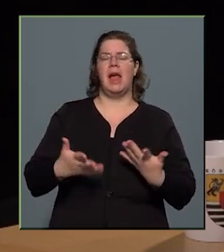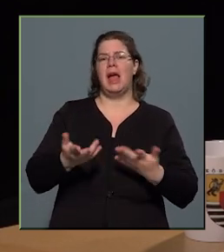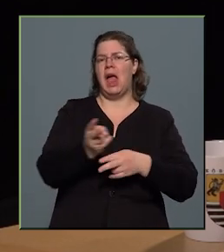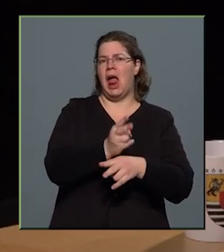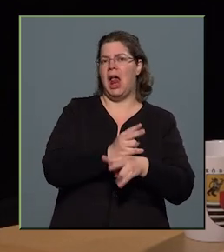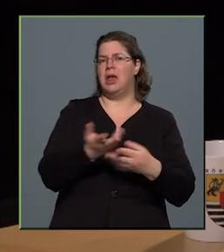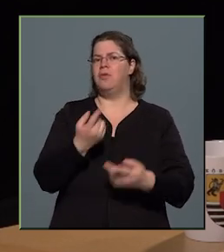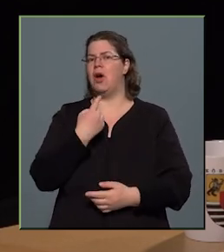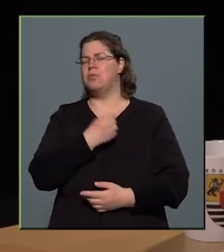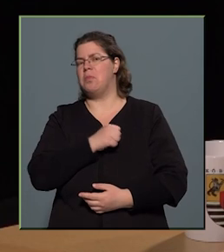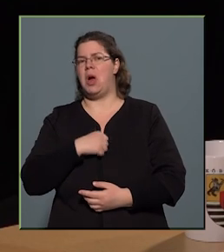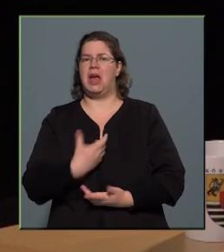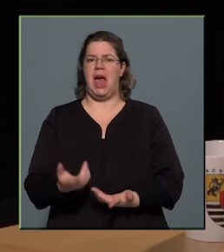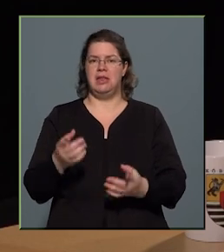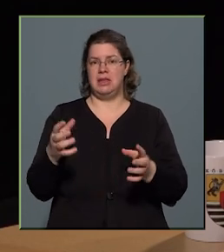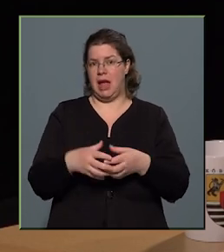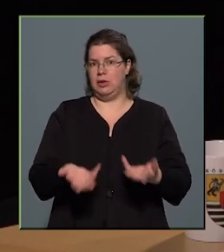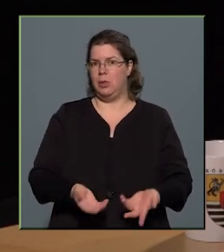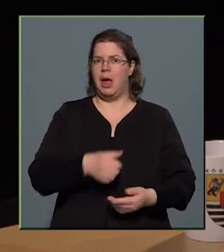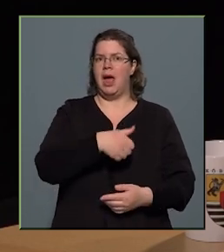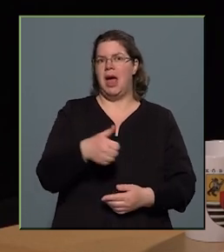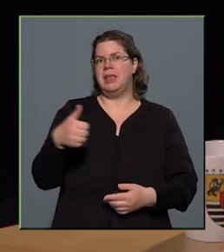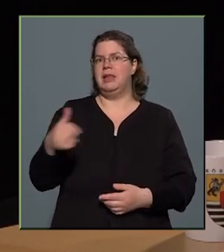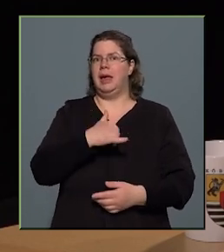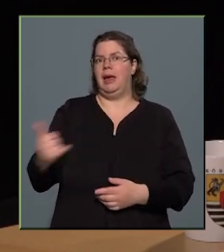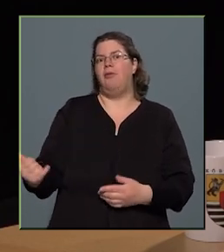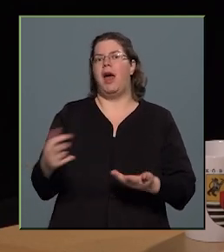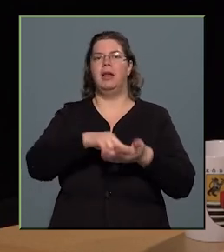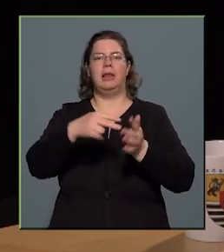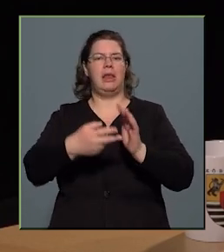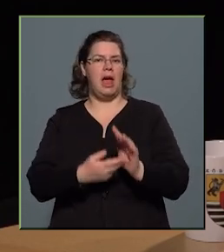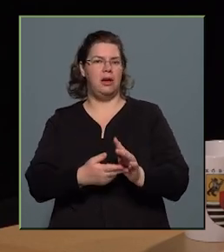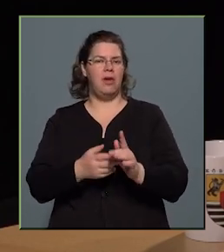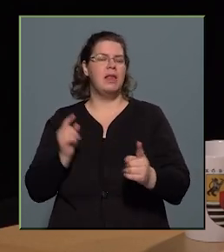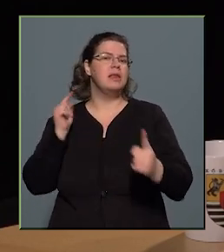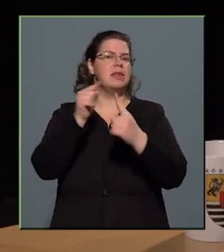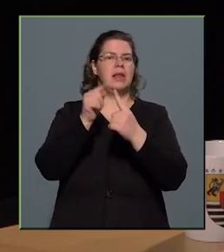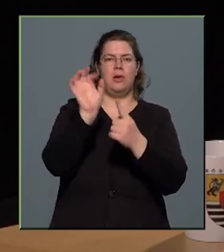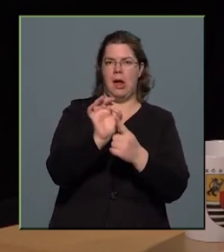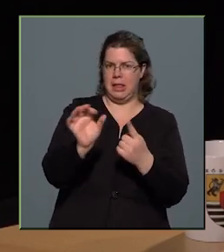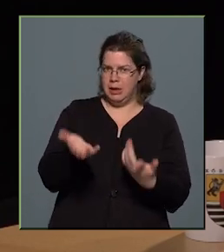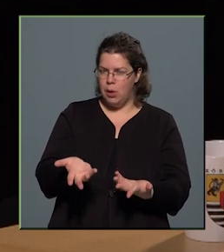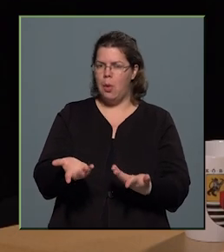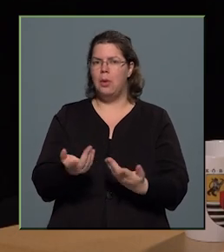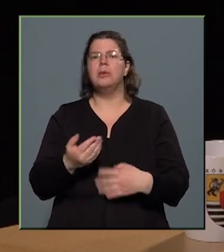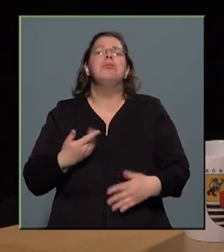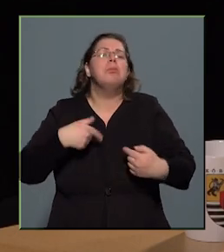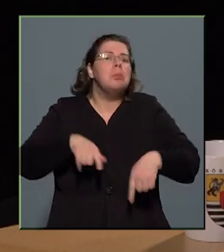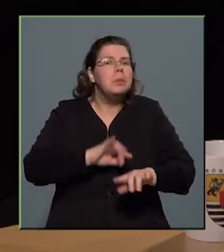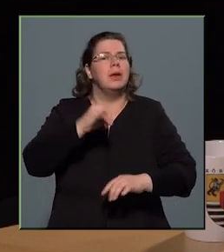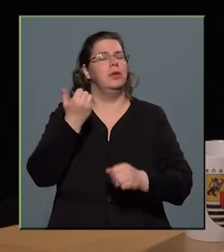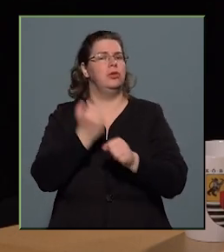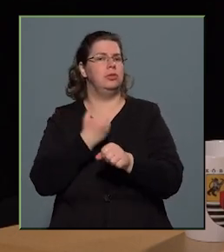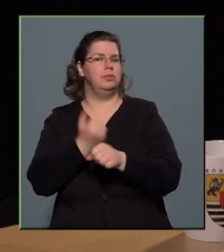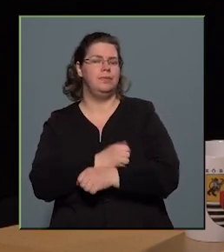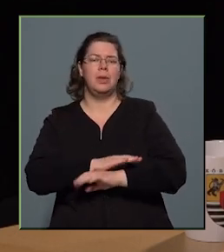szektorban egy-egy évet megtervez, célokat tűz ki maga elé. Mi is ezt tettük idén is, ugyanúgy, mint